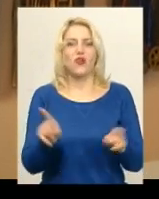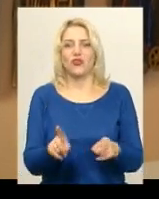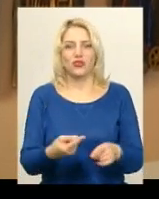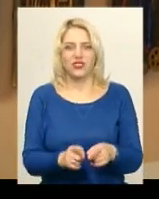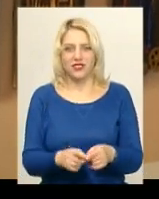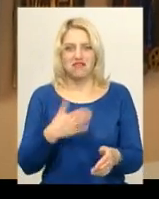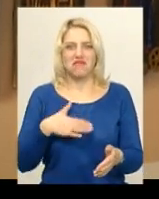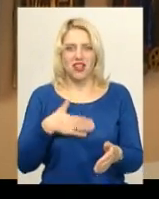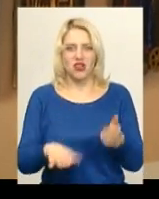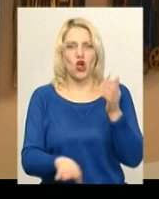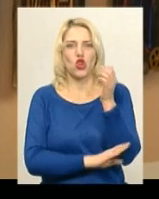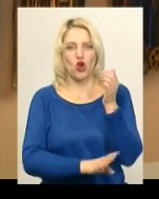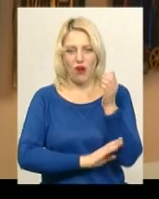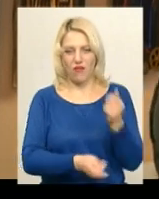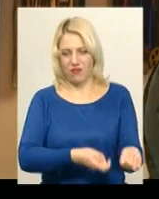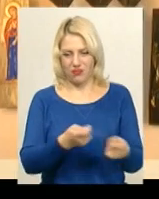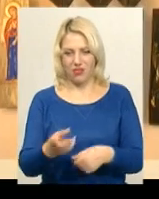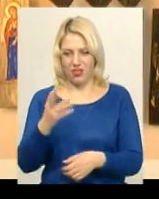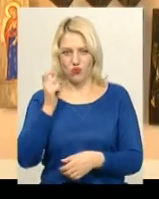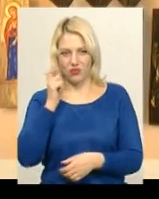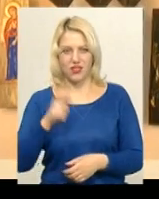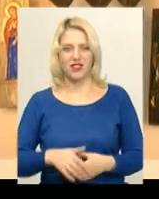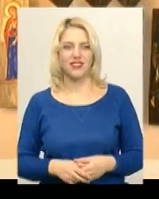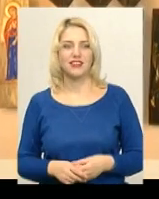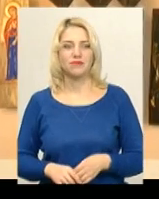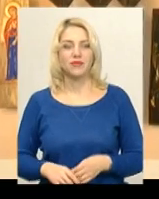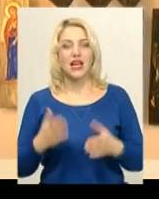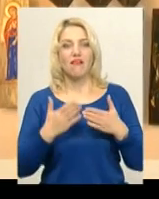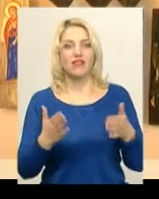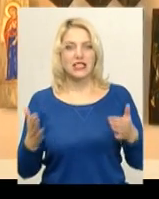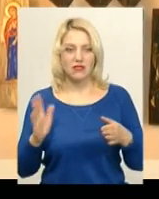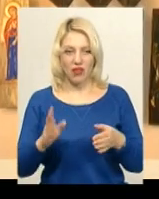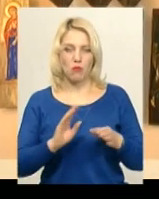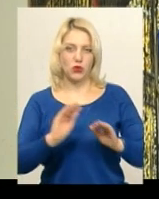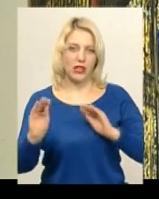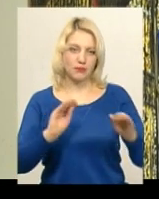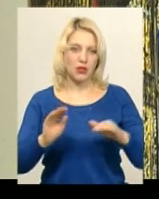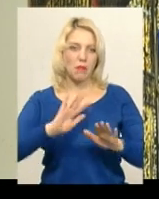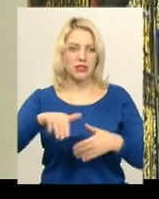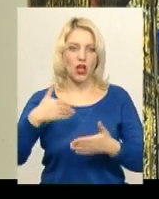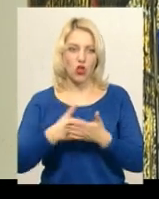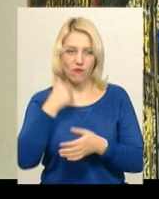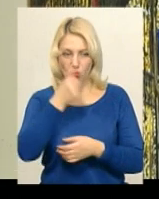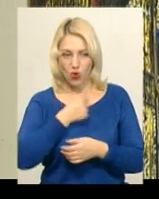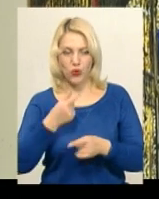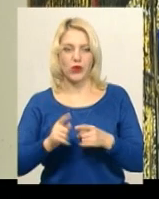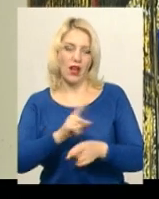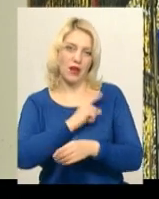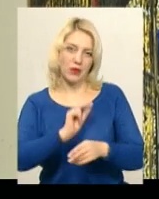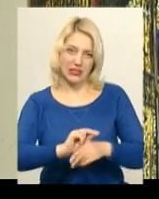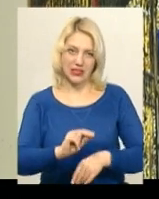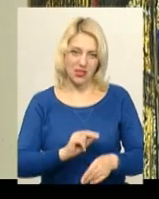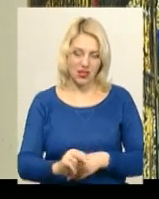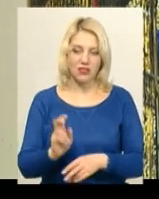чому ці дрови їдуть в Україну. Виставка експонуватиметься після Нового року, а майстер-класи для відвідувачів недільної школи